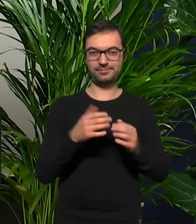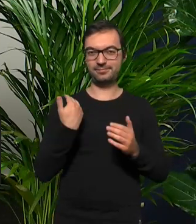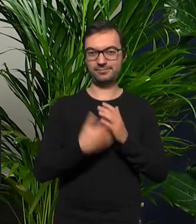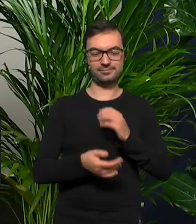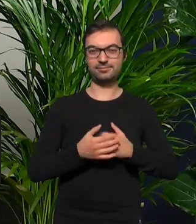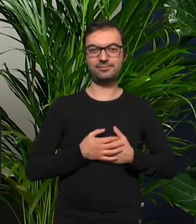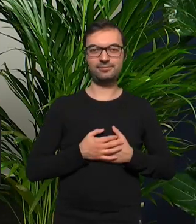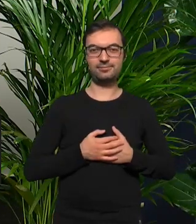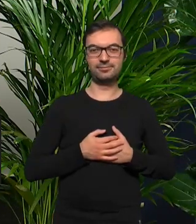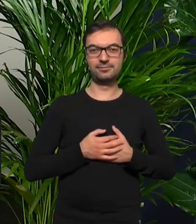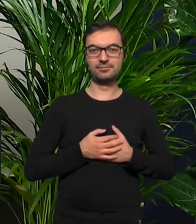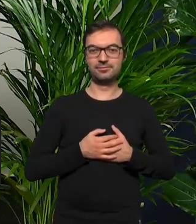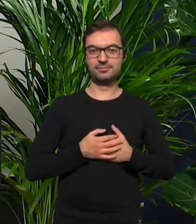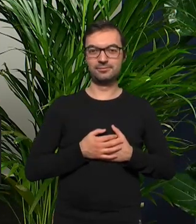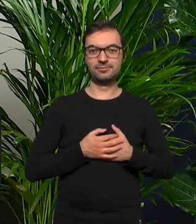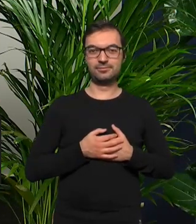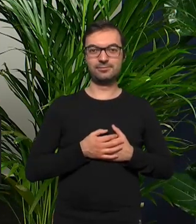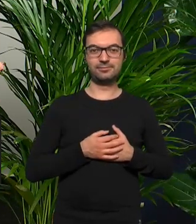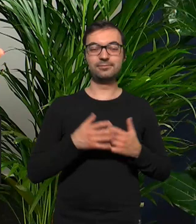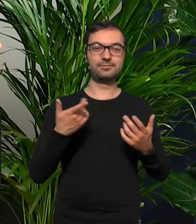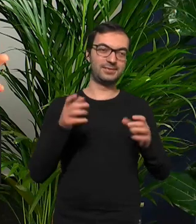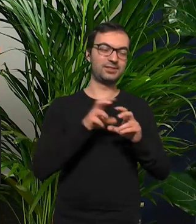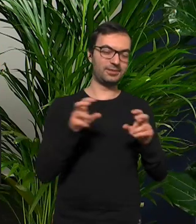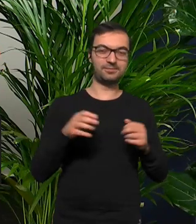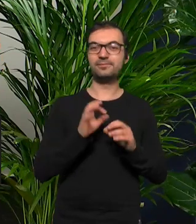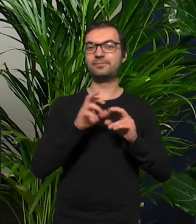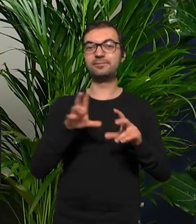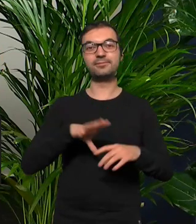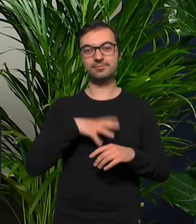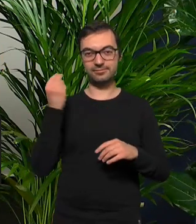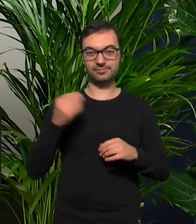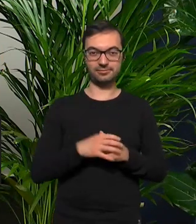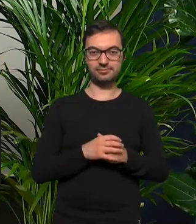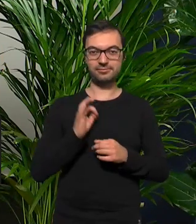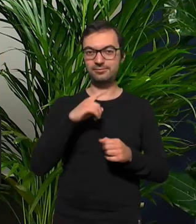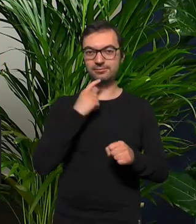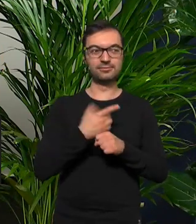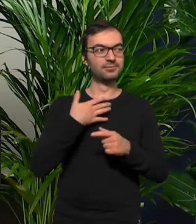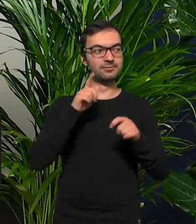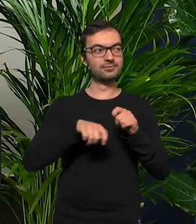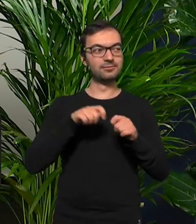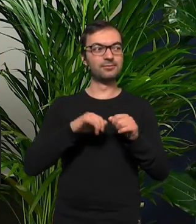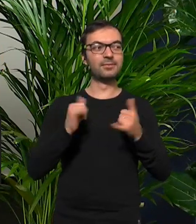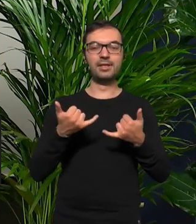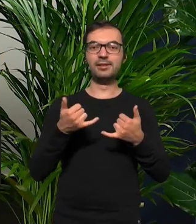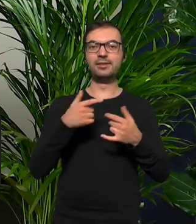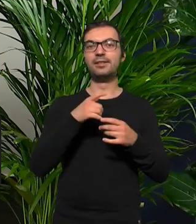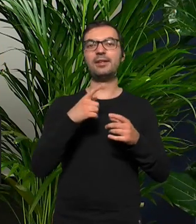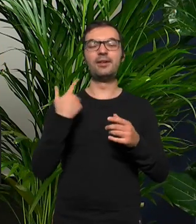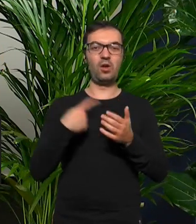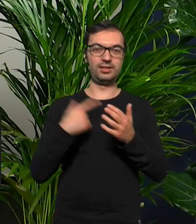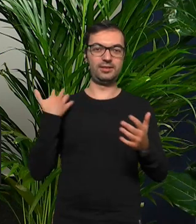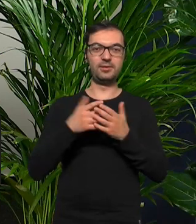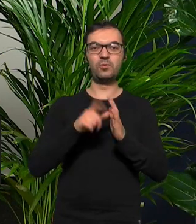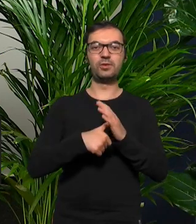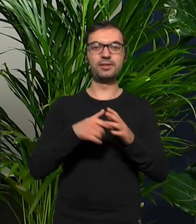mrocznego wątku tak myślę, bo jest moment, żeby świętować w ogóle dzisiaj tak postanowiłam sprawdzić w jaki sposób przyjmowane były twoje poprzednie